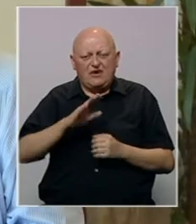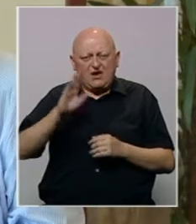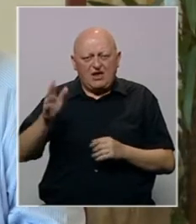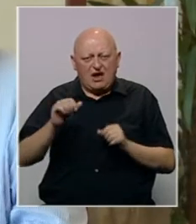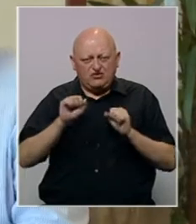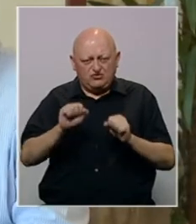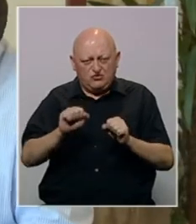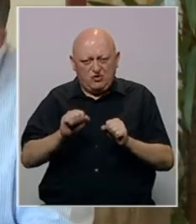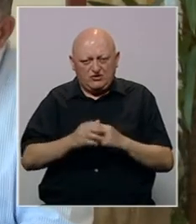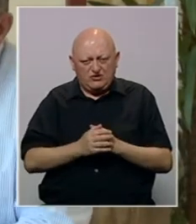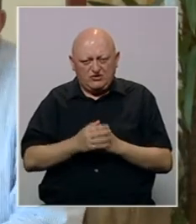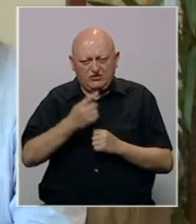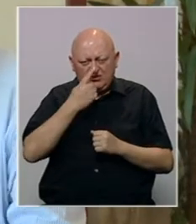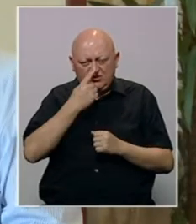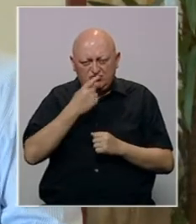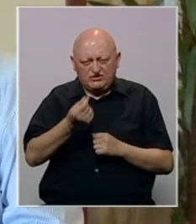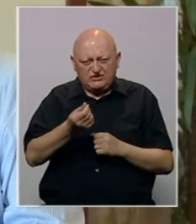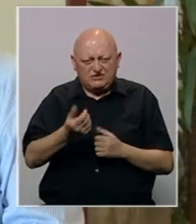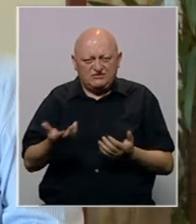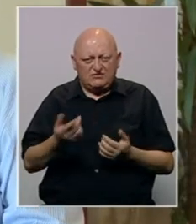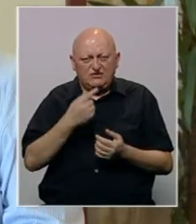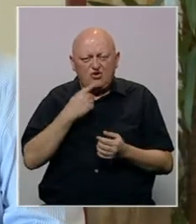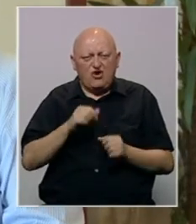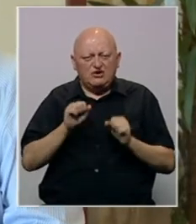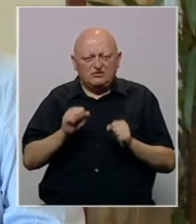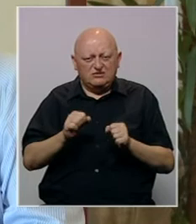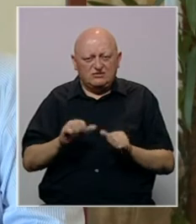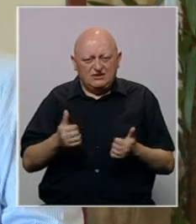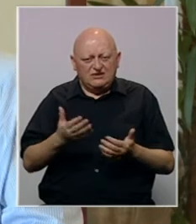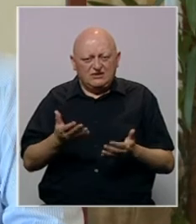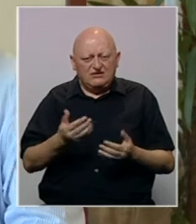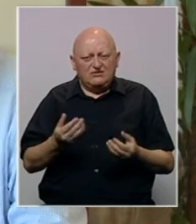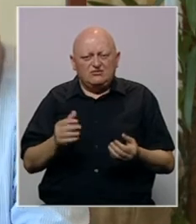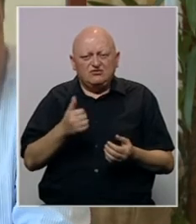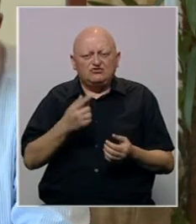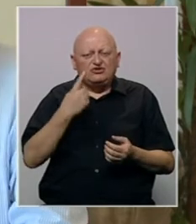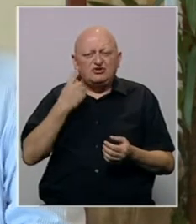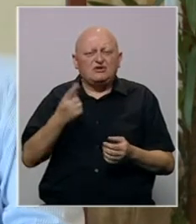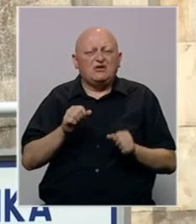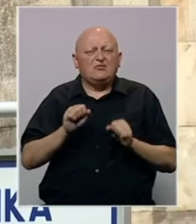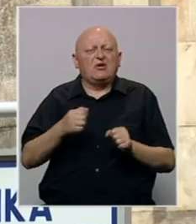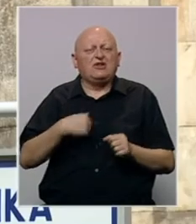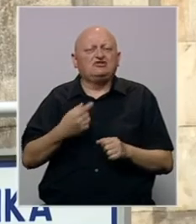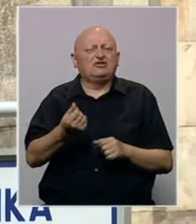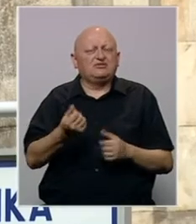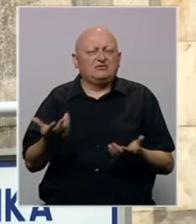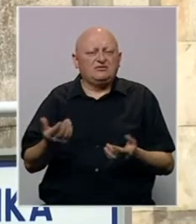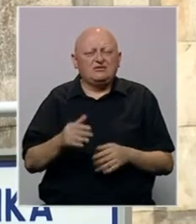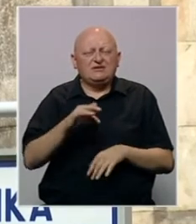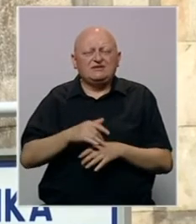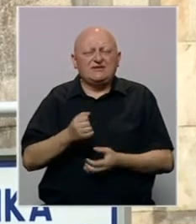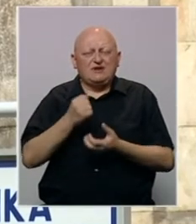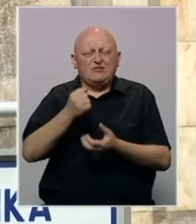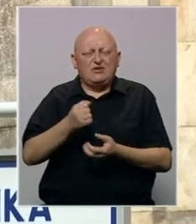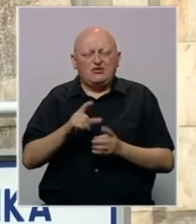blokirali Rusiji sredstva koje su blokirane, što će njima jednog dana blokirati i naše sredste? Iz Centralne